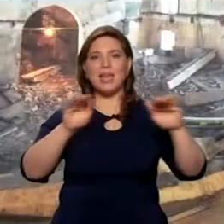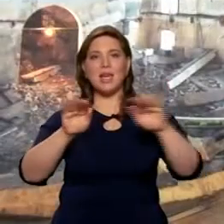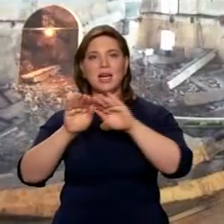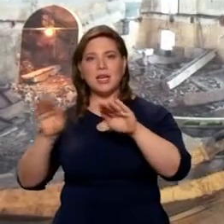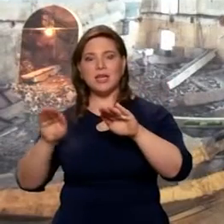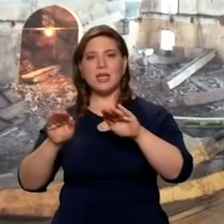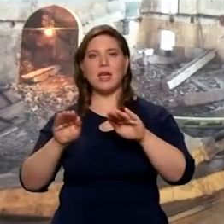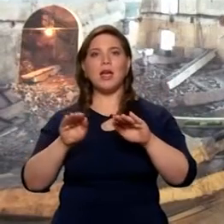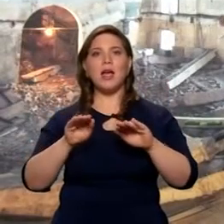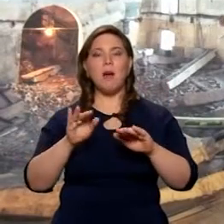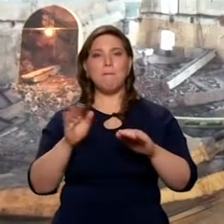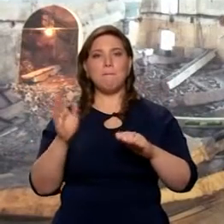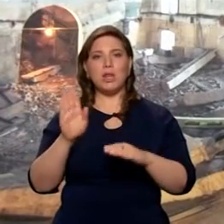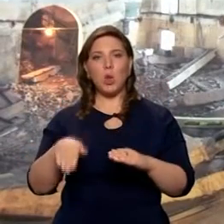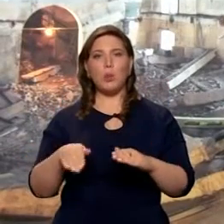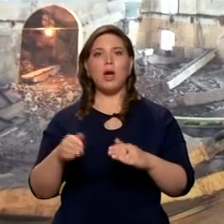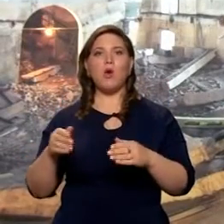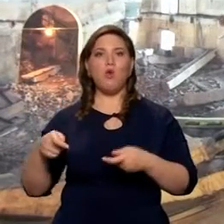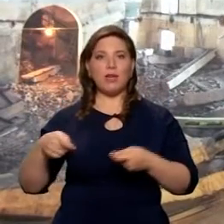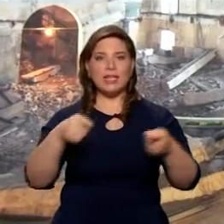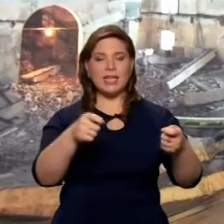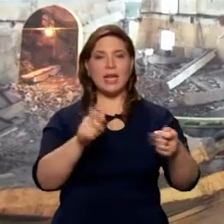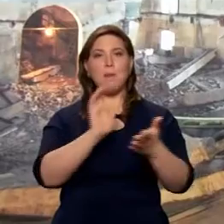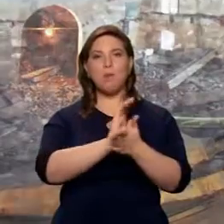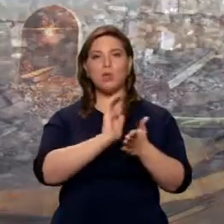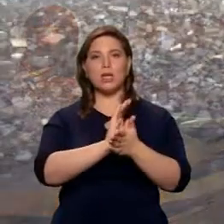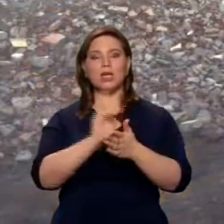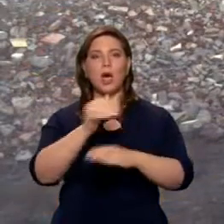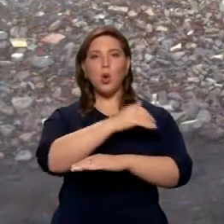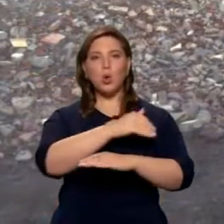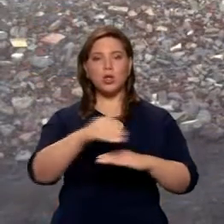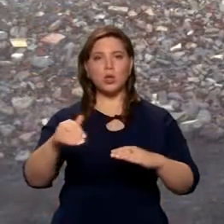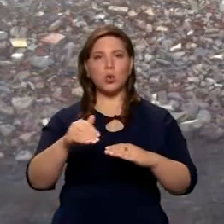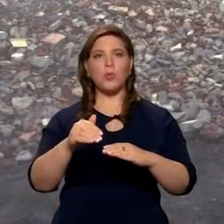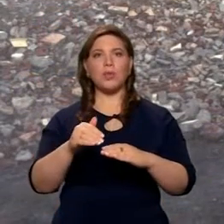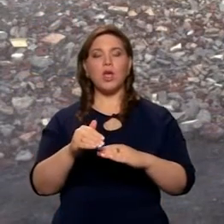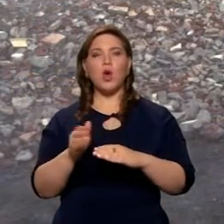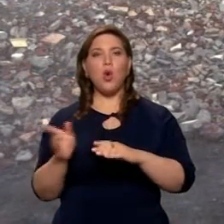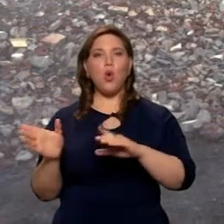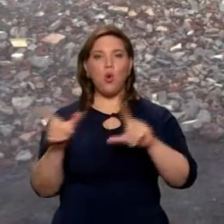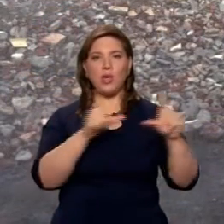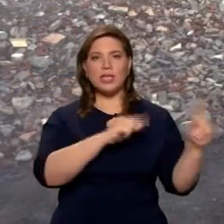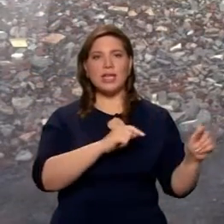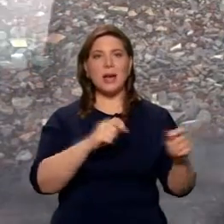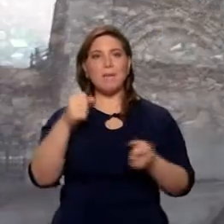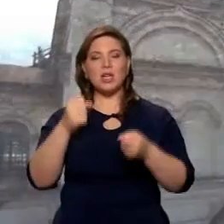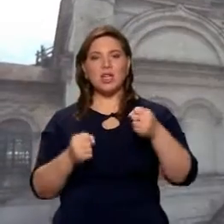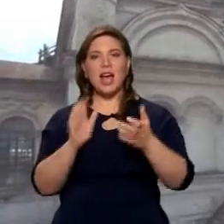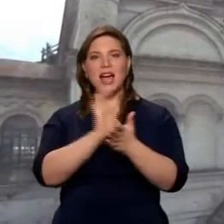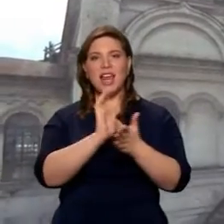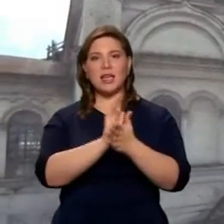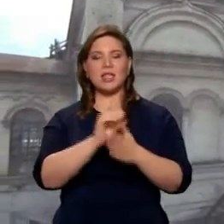ее разбивали. Мы тачки возили на улицу, дальше возили там самосвалами. То есть грязная такая пыльная работа.